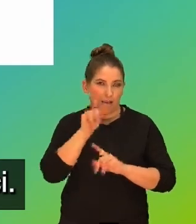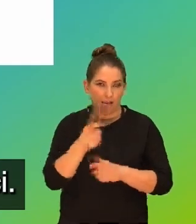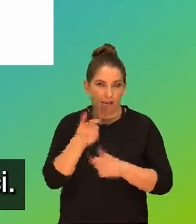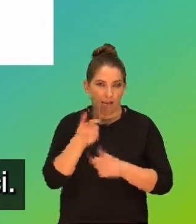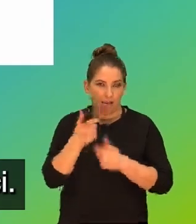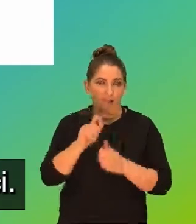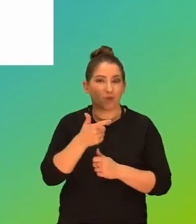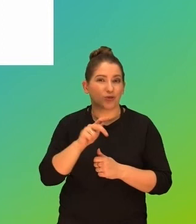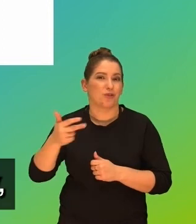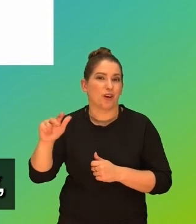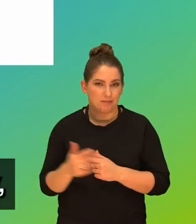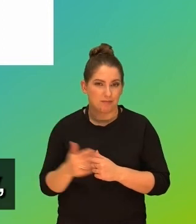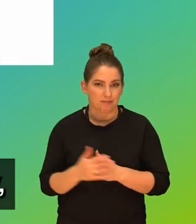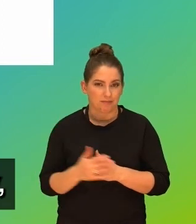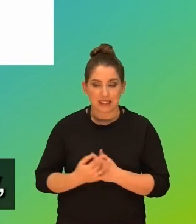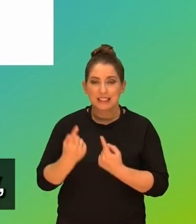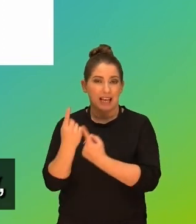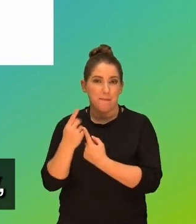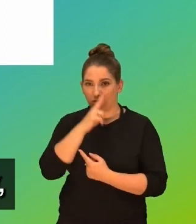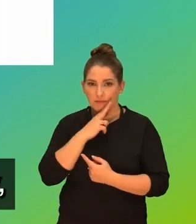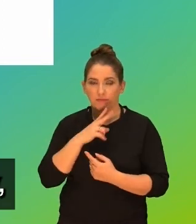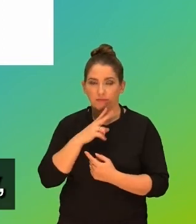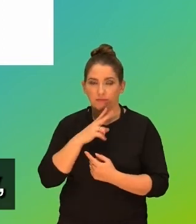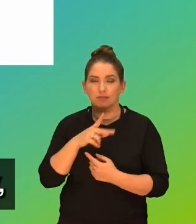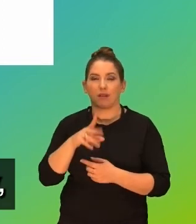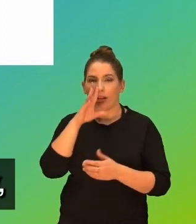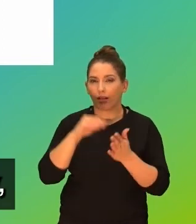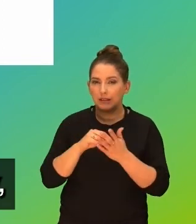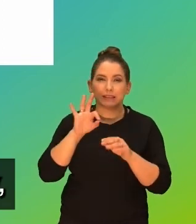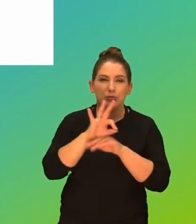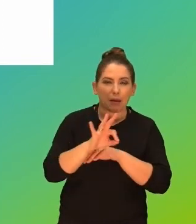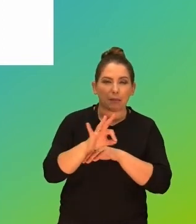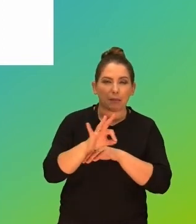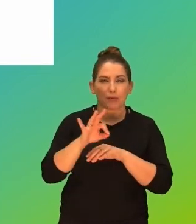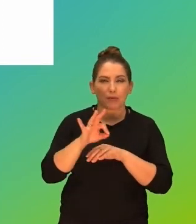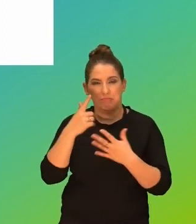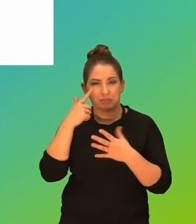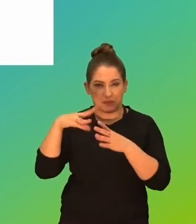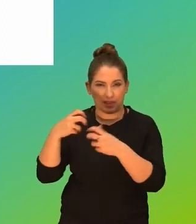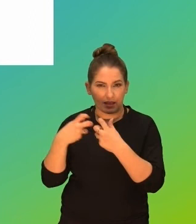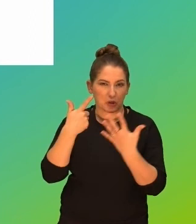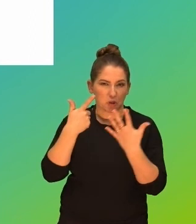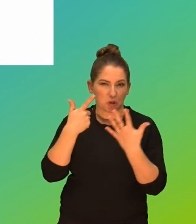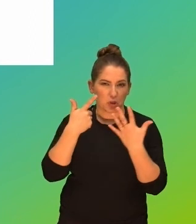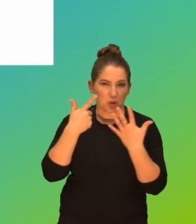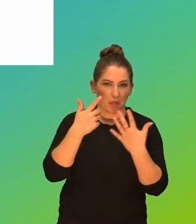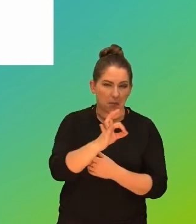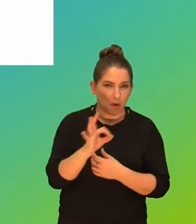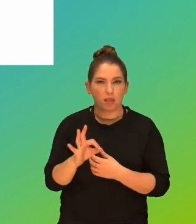robi to co trzeci. Sami rodzice doświadczają bezpośrednio cyberprzemocy, mniej więcej to jest 7%